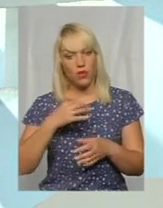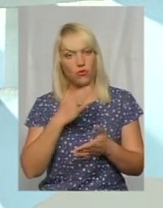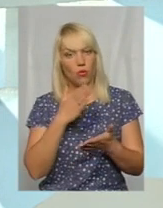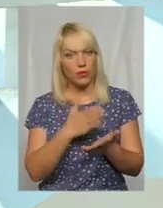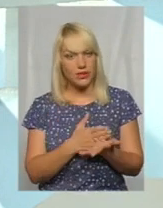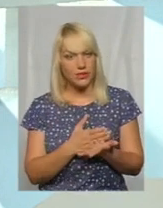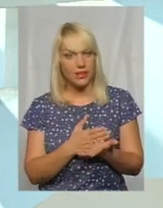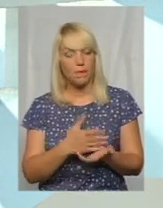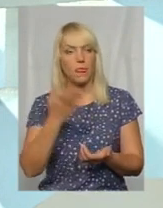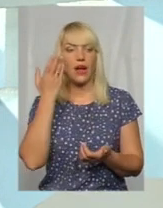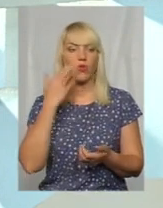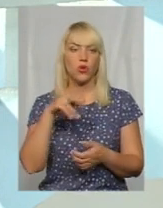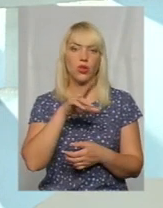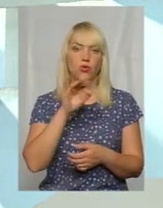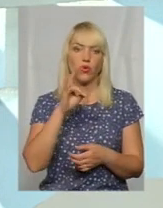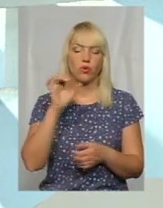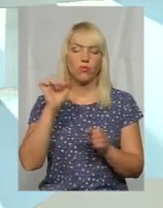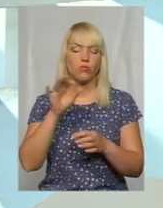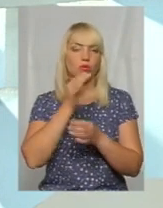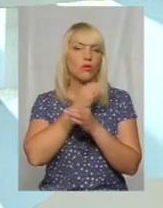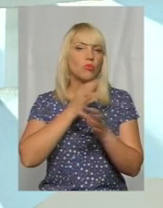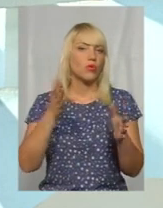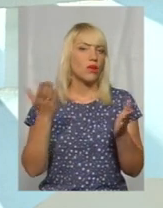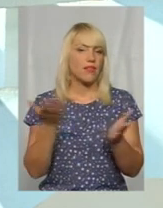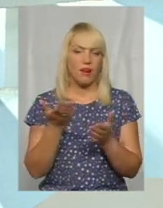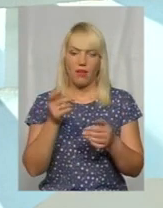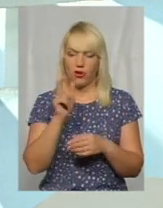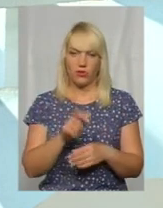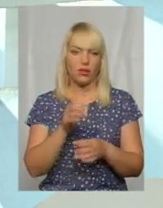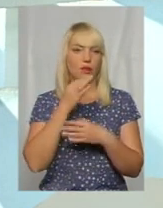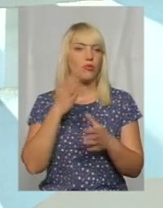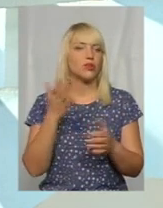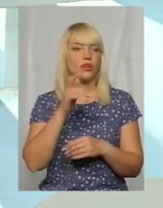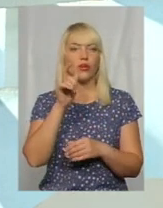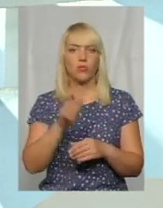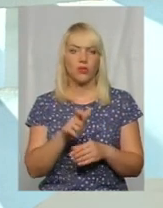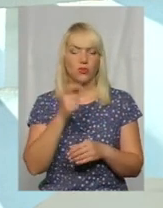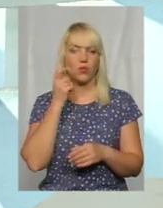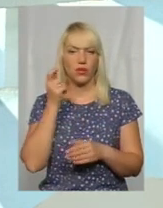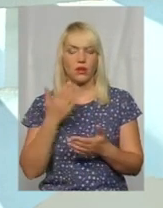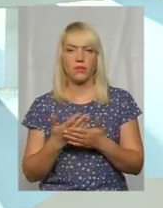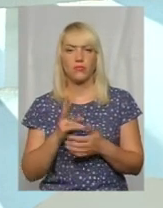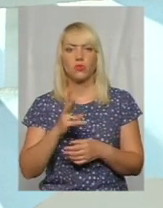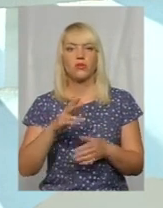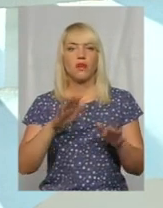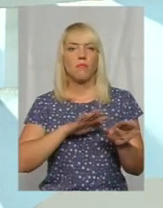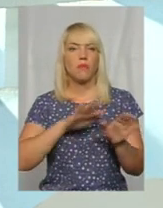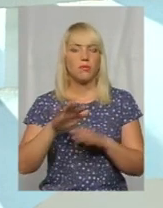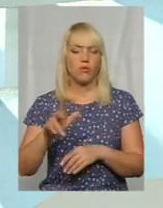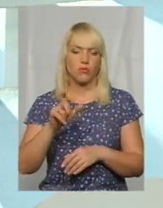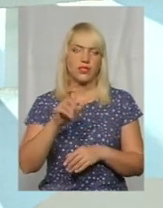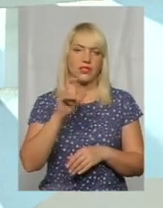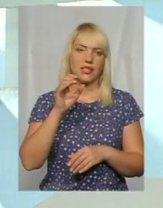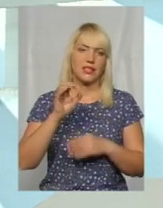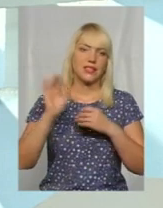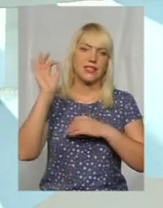коли донором може бути будь-яка людина, будь-який громадянин України, чи він, можливо, прибув з південних областей, чи західних